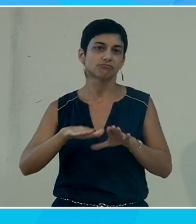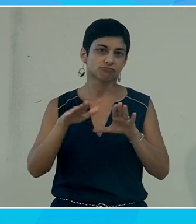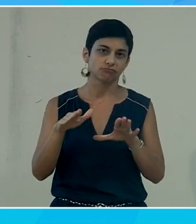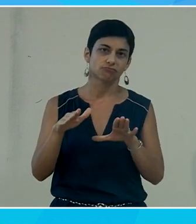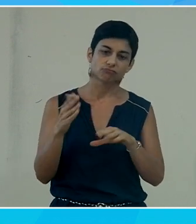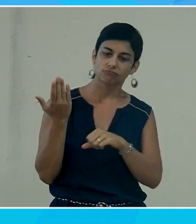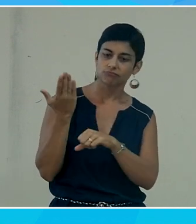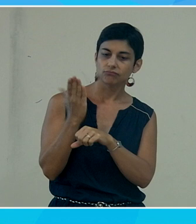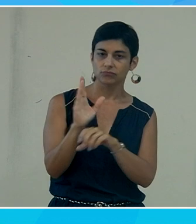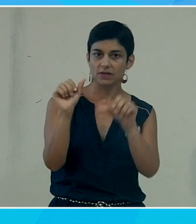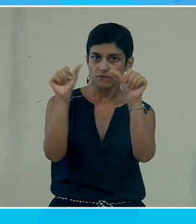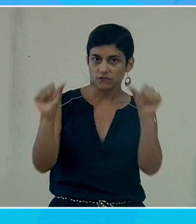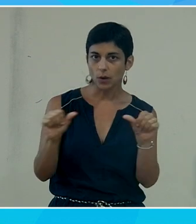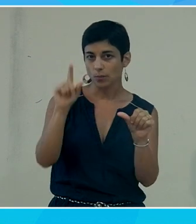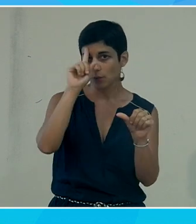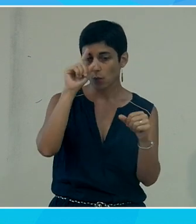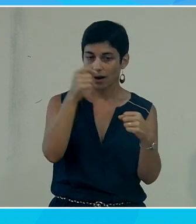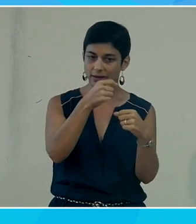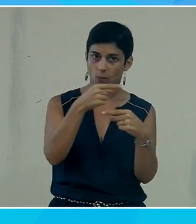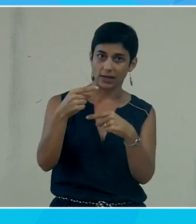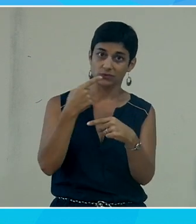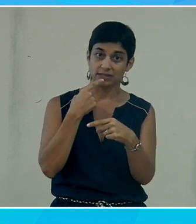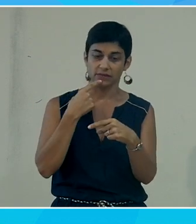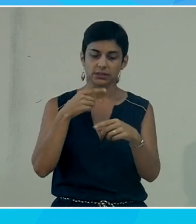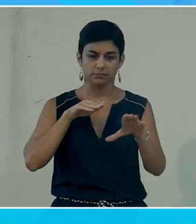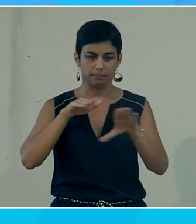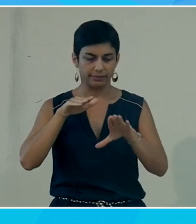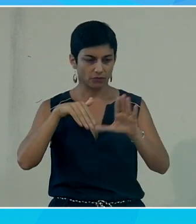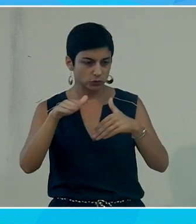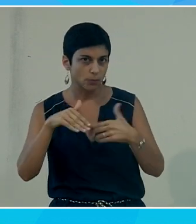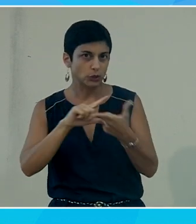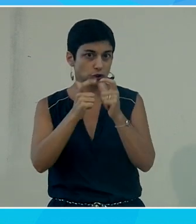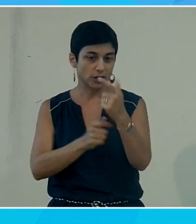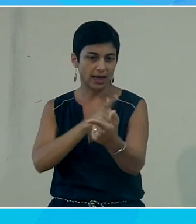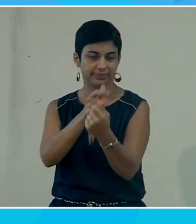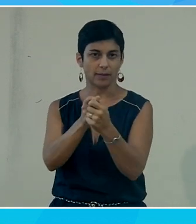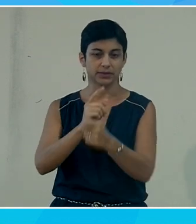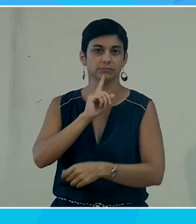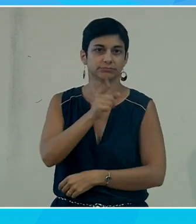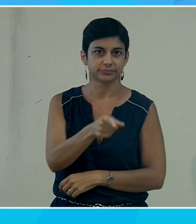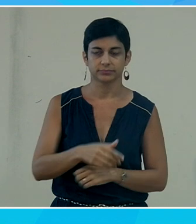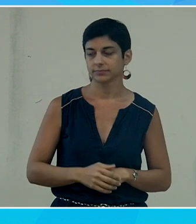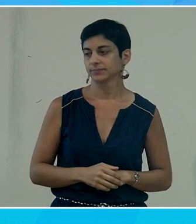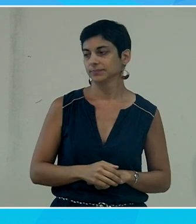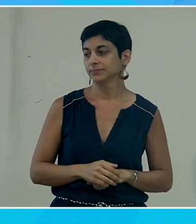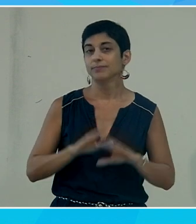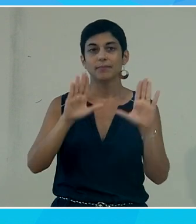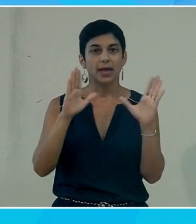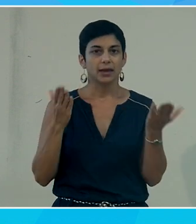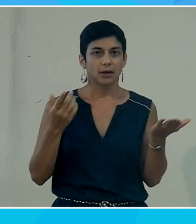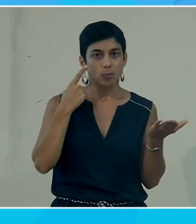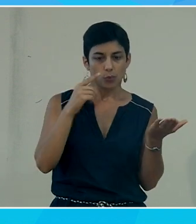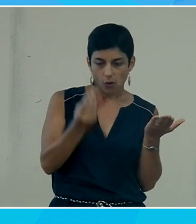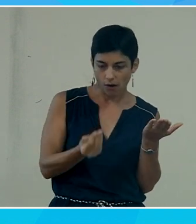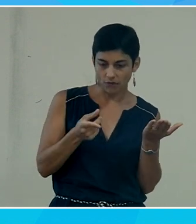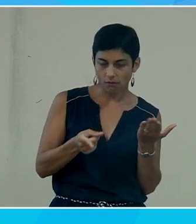en forme parce qu'il des équations donc il est en train de changer un peu son mode de fonctionnement mais ça va permettre quelque part à un enfant qui aurait des